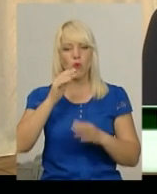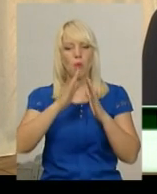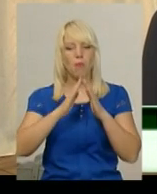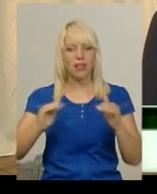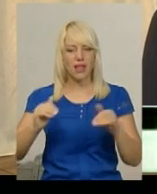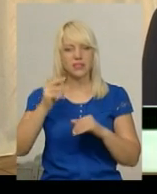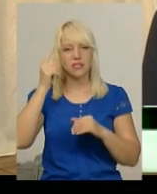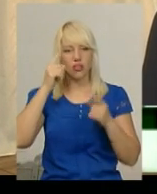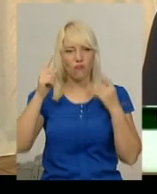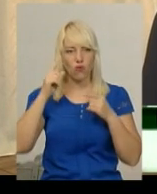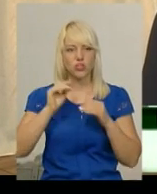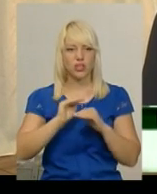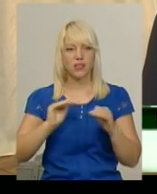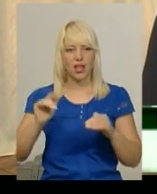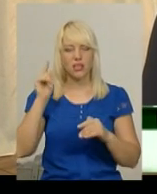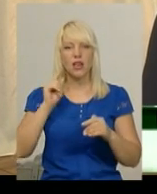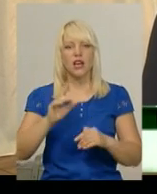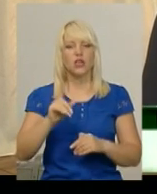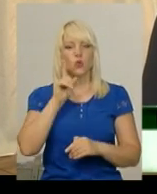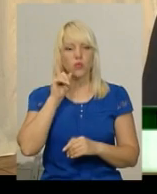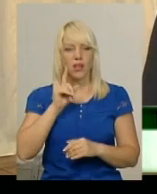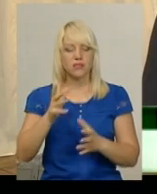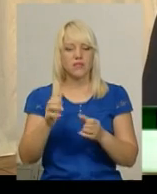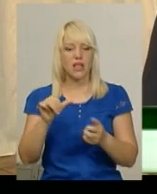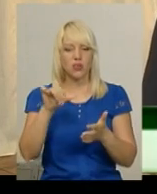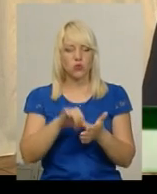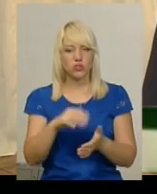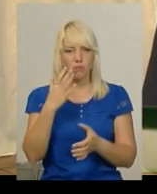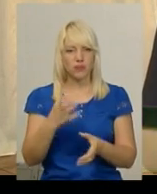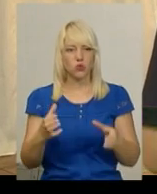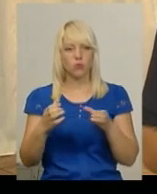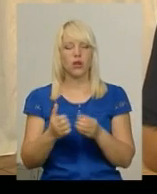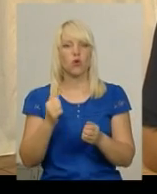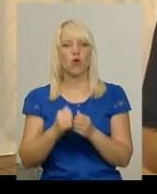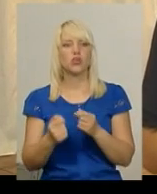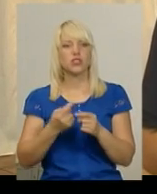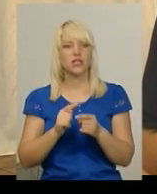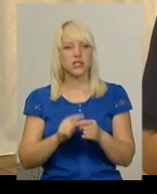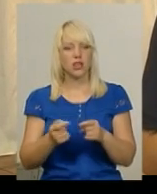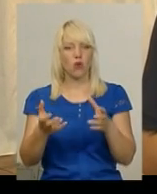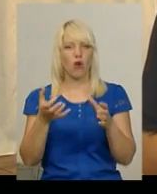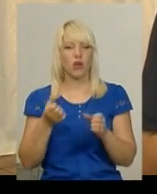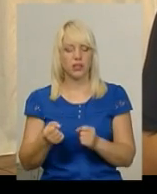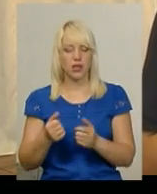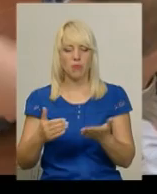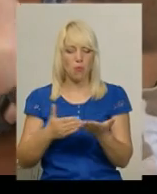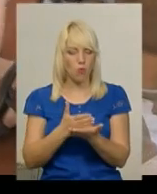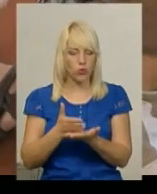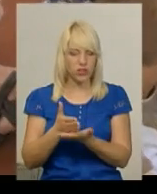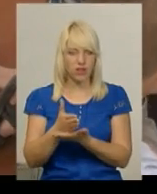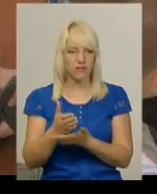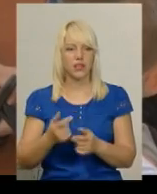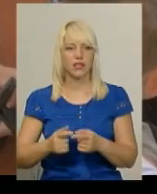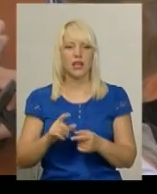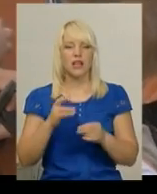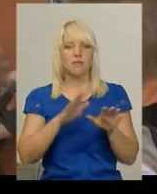дітей та юнацтва, взяли участь п'ять команд, кожна з яких отримала путівник маршрут для проходження на п'яти локаціях. На